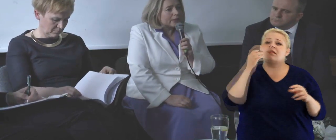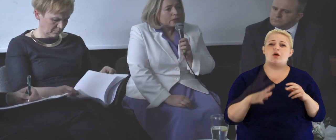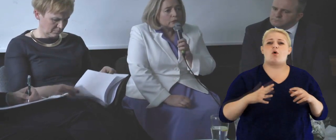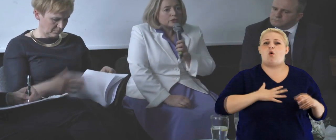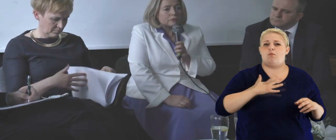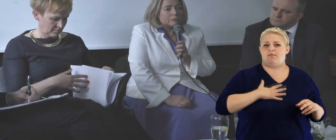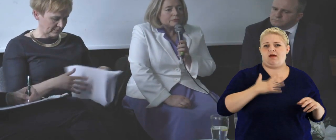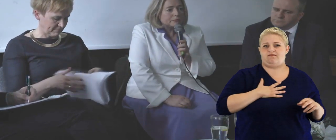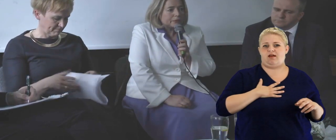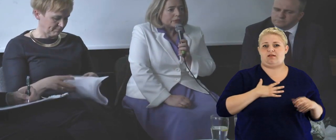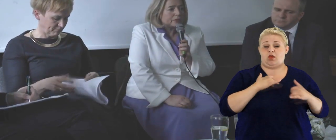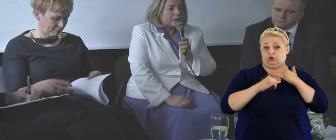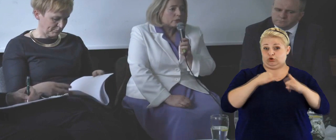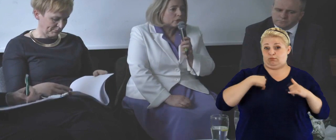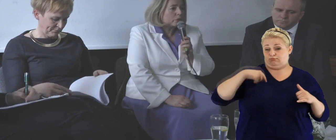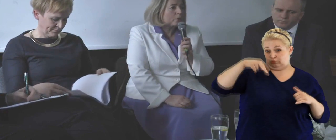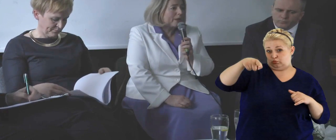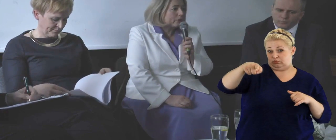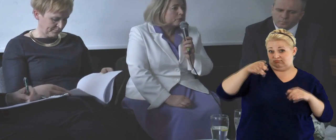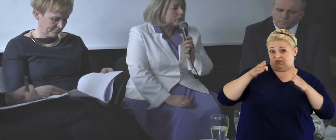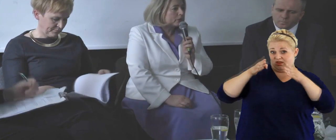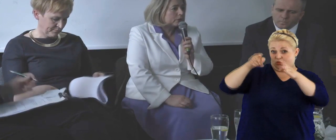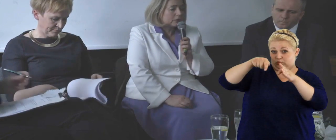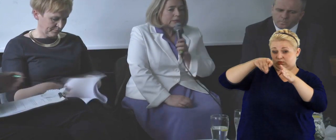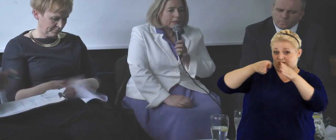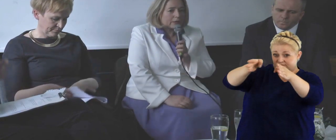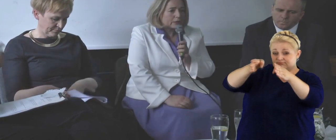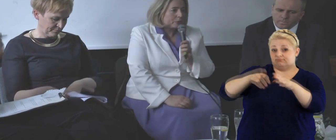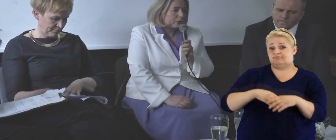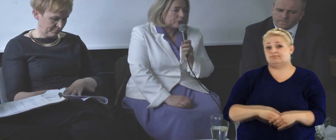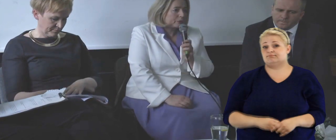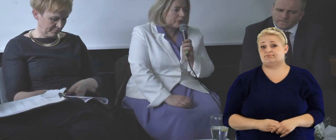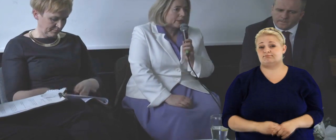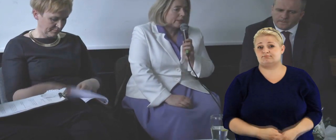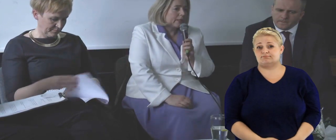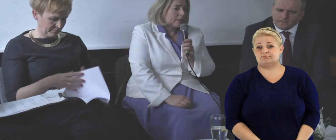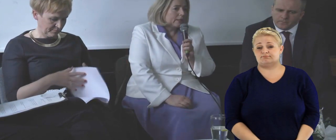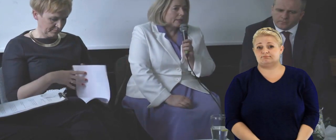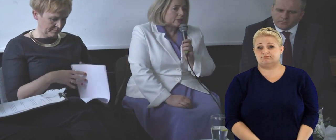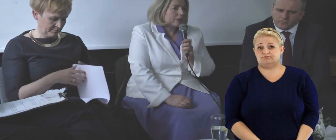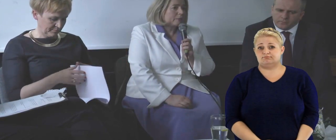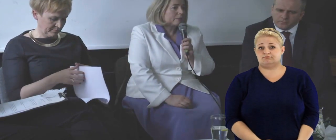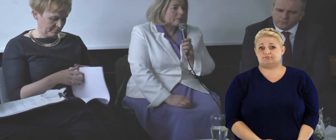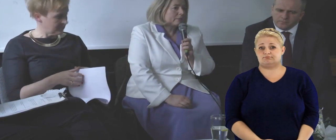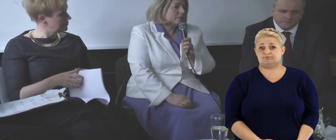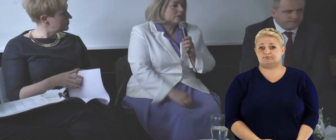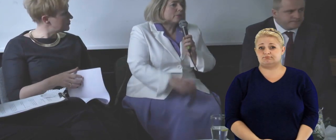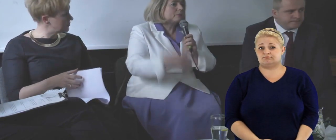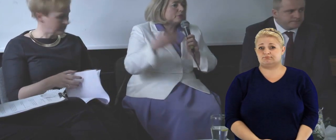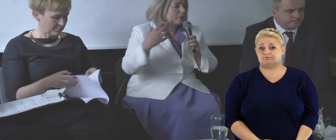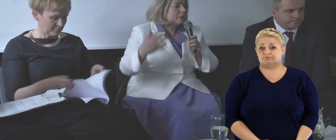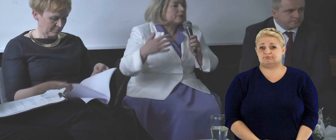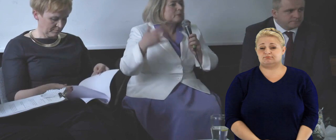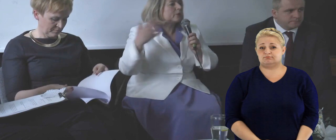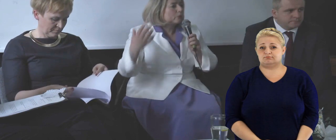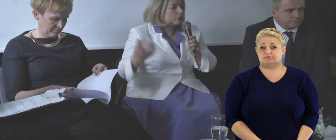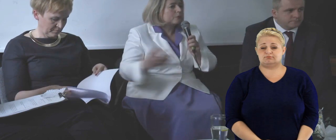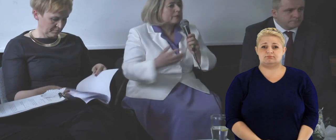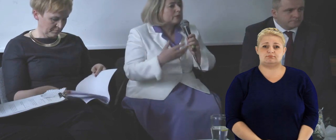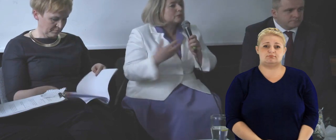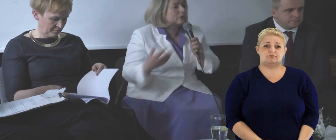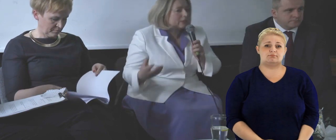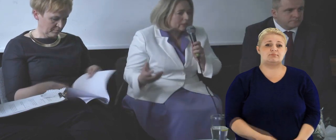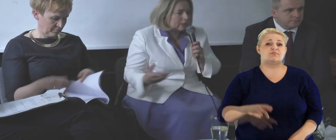najgorszym, właśnie, najgorszą obawą płynącą z tego, gdybyśmy, jeżeli, no, pójdziemy w tym